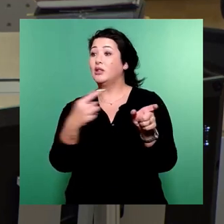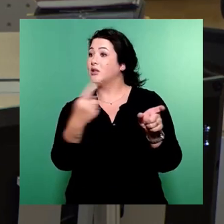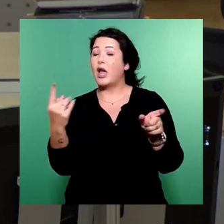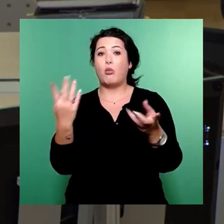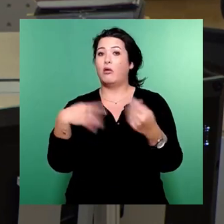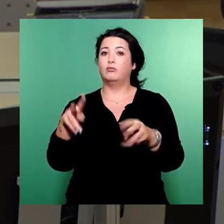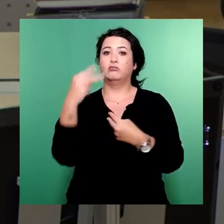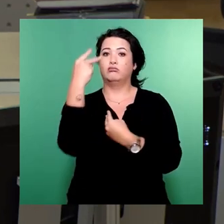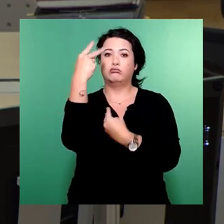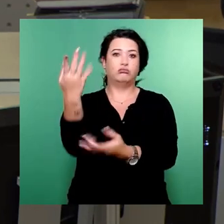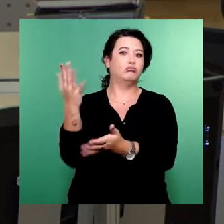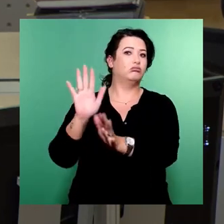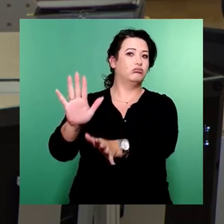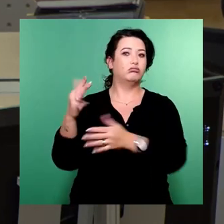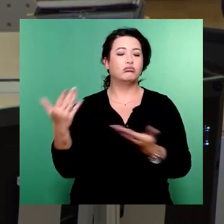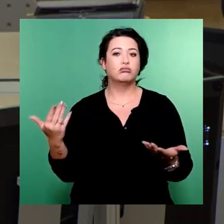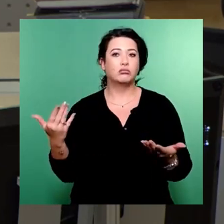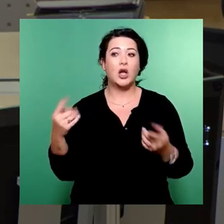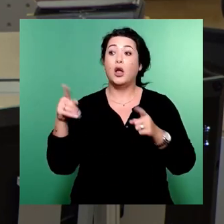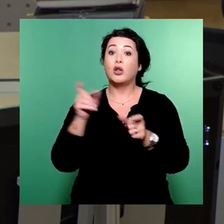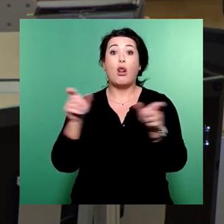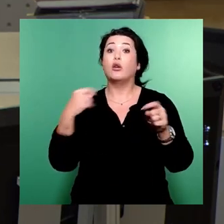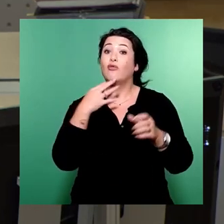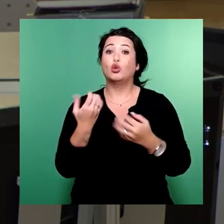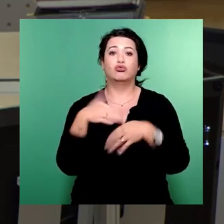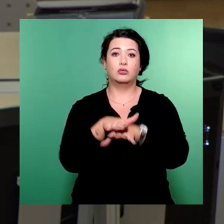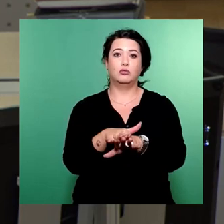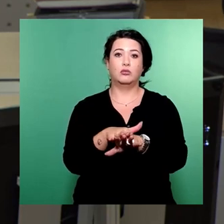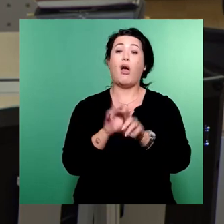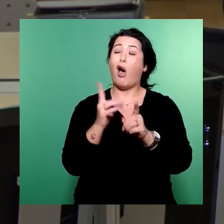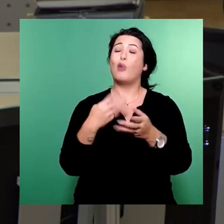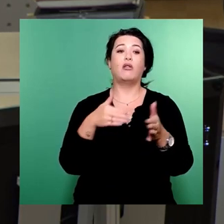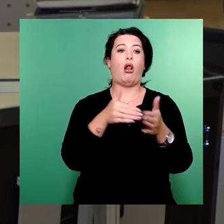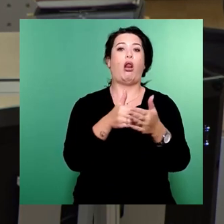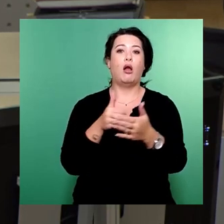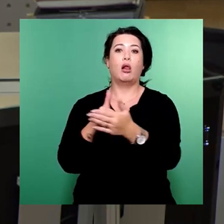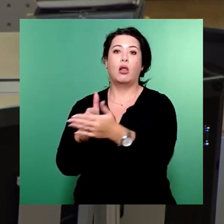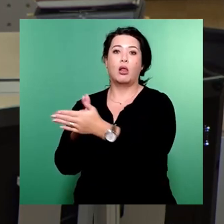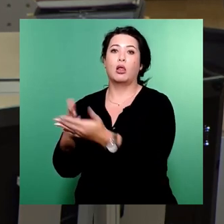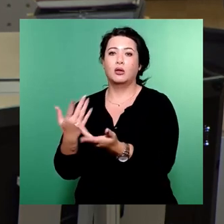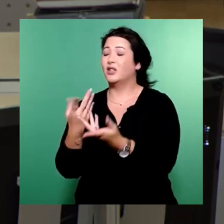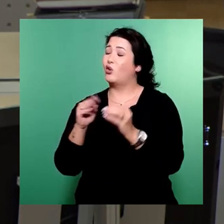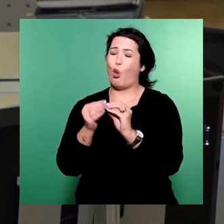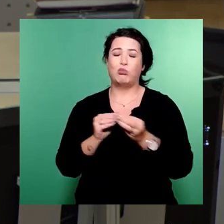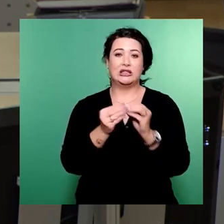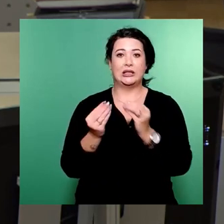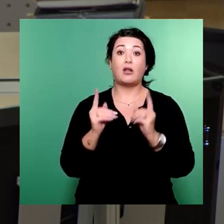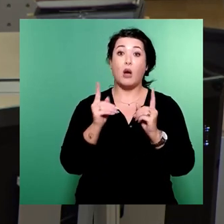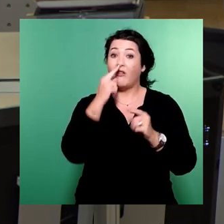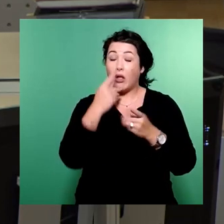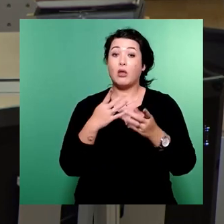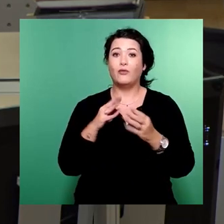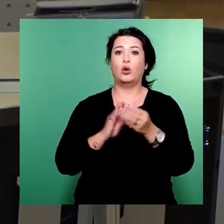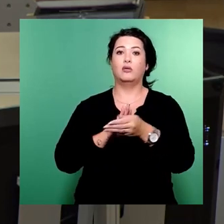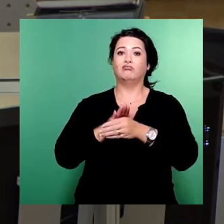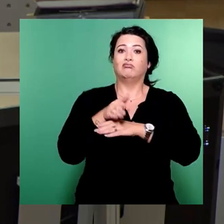Gesellschaft zu sein, was ein Großteil dieser Menschen ja auch werden will. Die Hürden dafür sind extrem hoch. Es ist sehr kompliziert. Aber wenn man sie dann mal überwindet, ich spreche